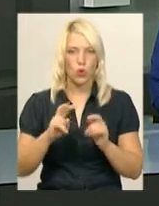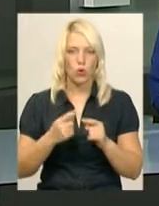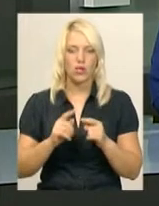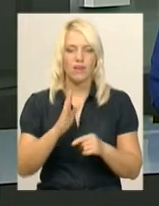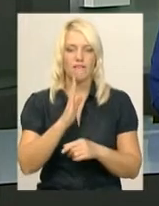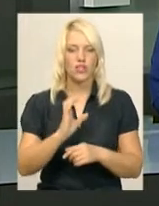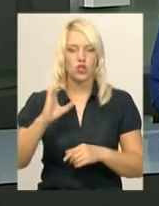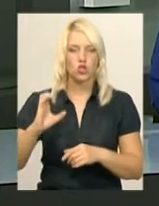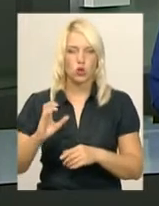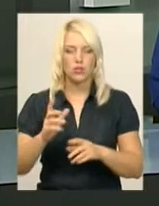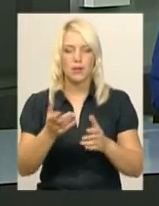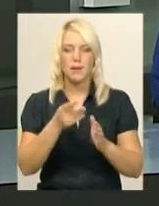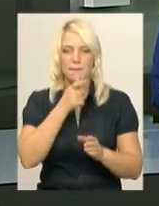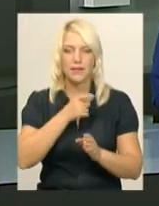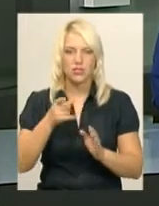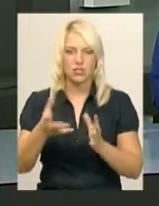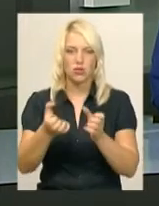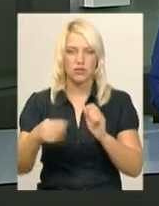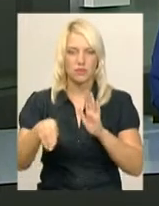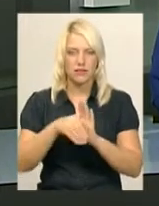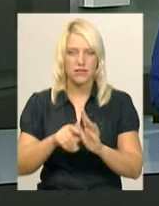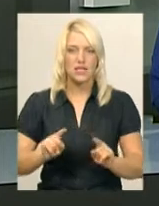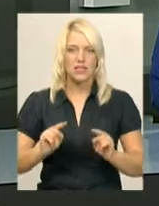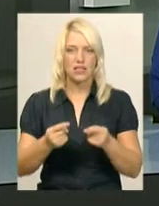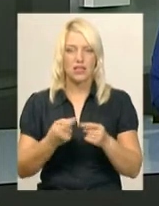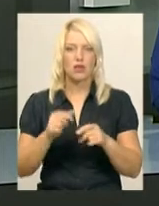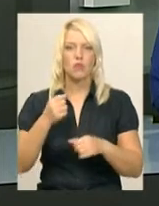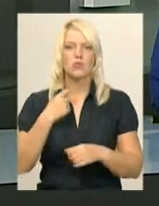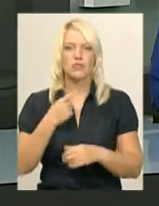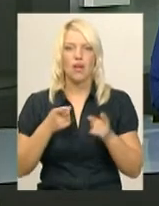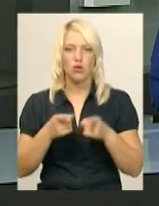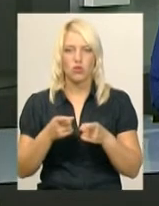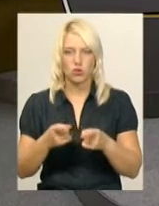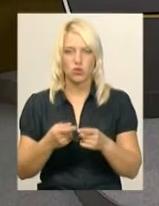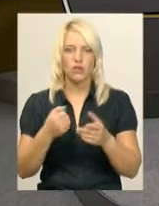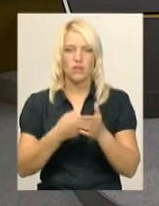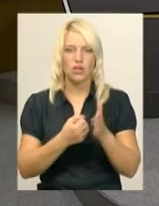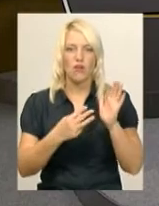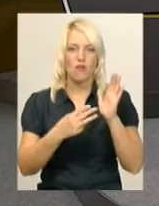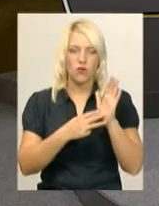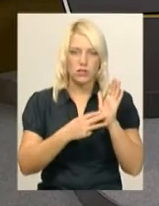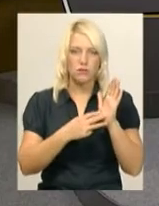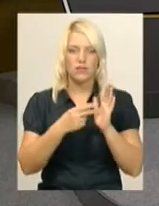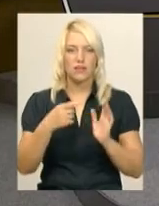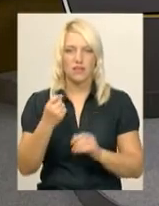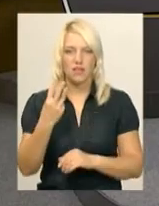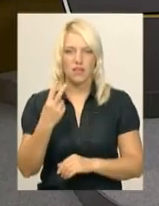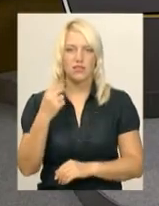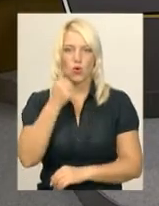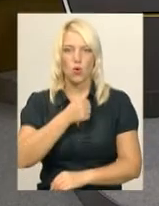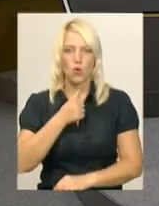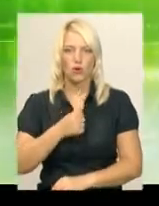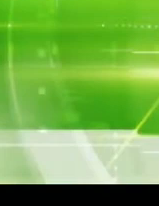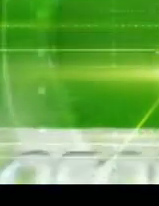Солодкого затримали. Йому загрожує позбавлення волі від 8 до 12 років. Далі у випуску розповімо про таке.